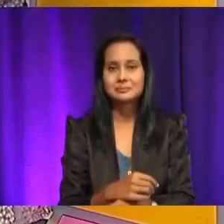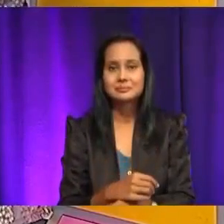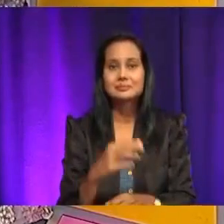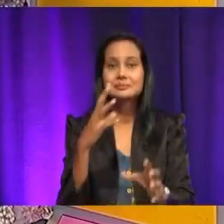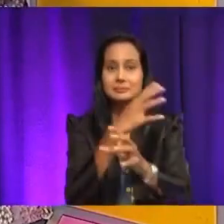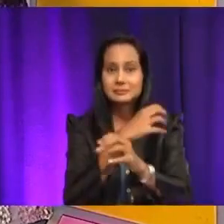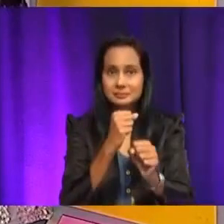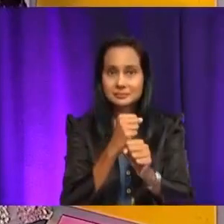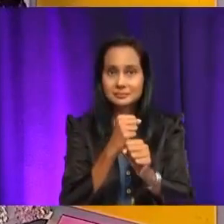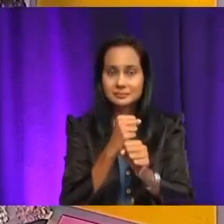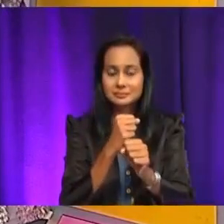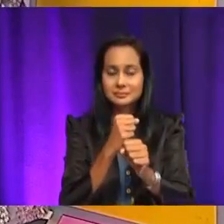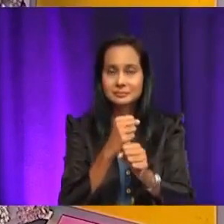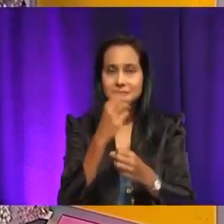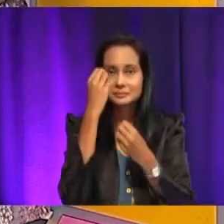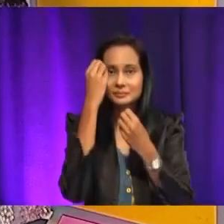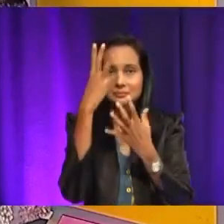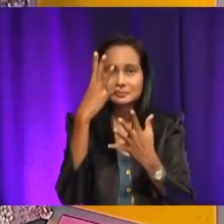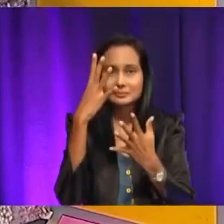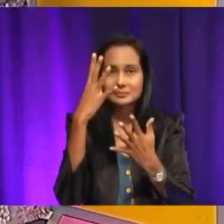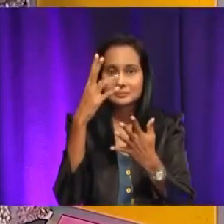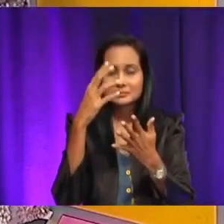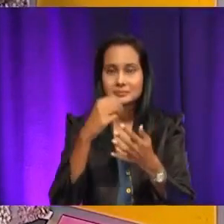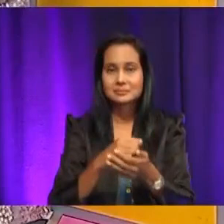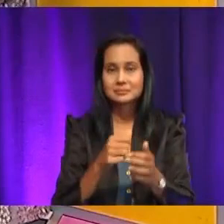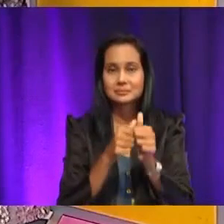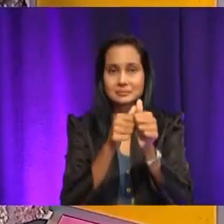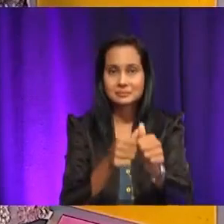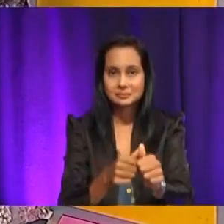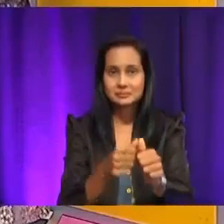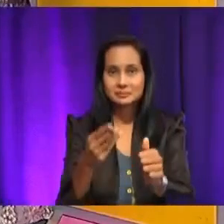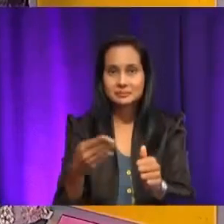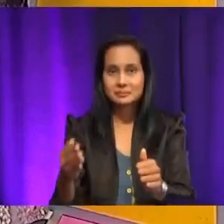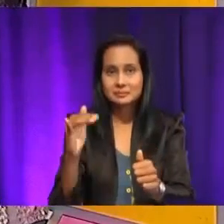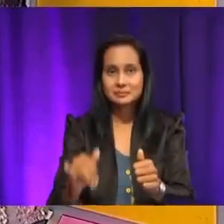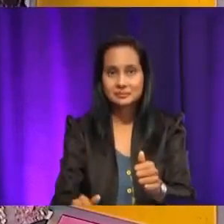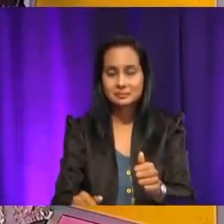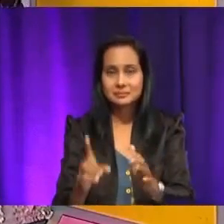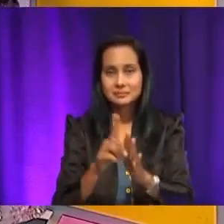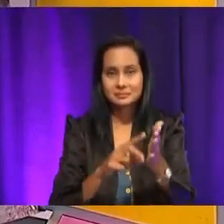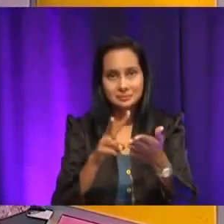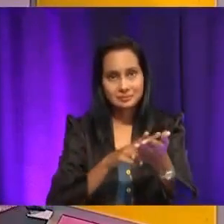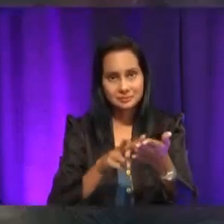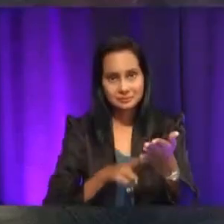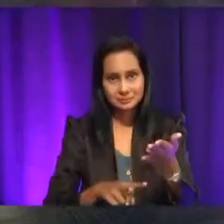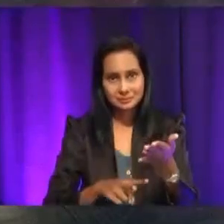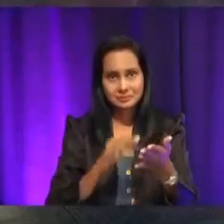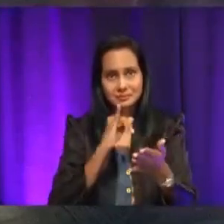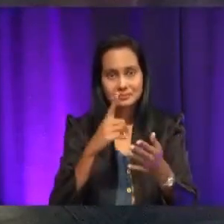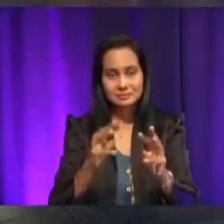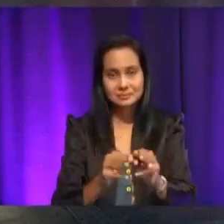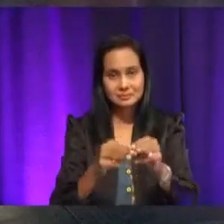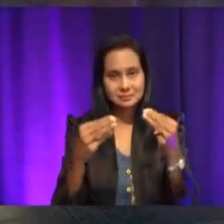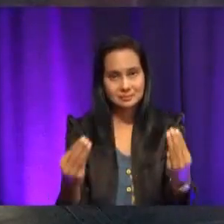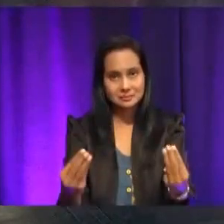dapat memberikan penerangan berdasarkan bahan yang dibaca iaitu manual. Okey, baiklah Cikgu.